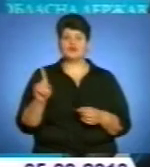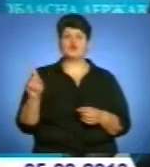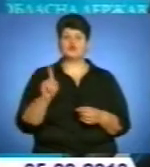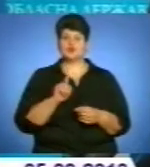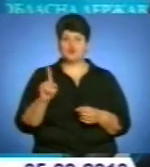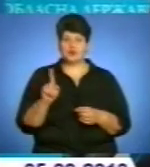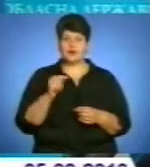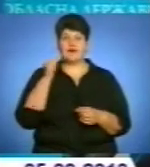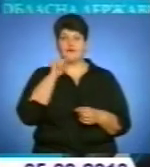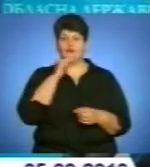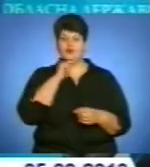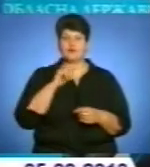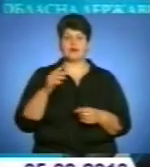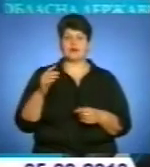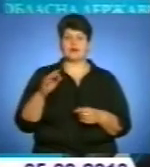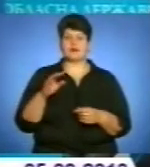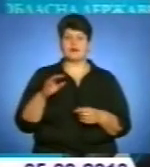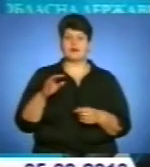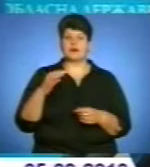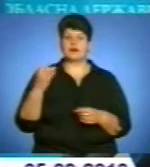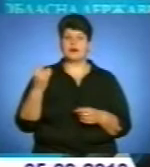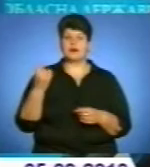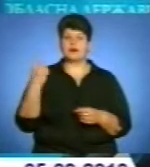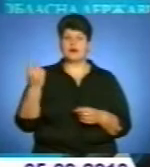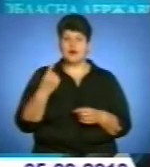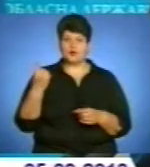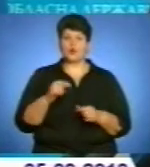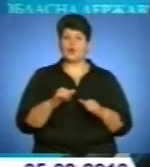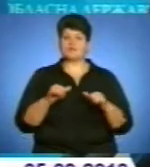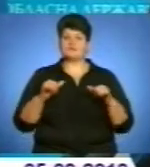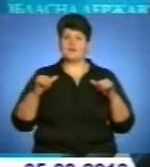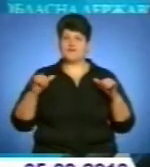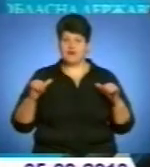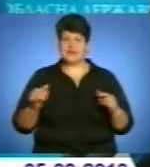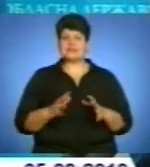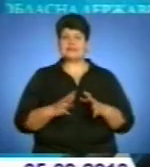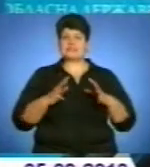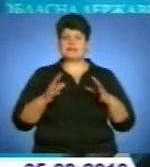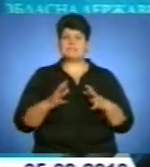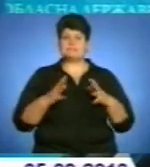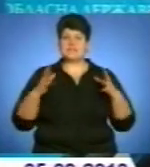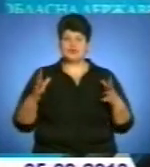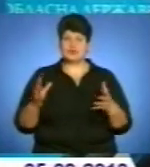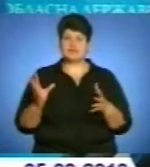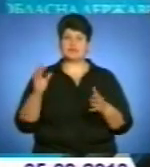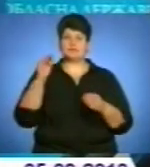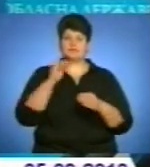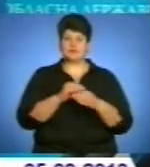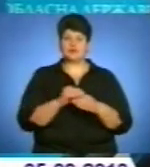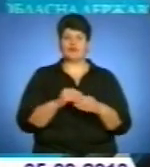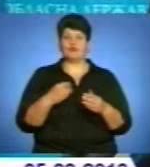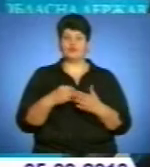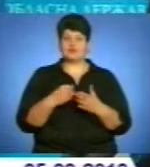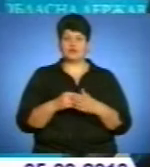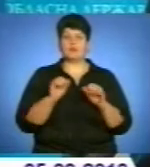економіка краю розвивається, збільшується надходження до бюджету, і в нас є можливість